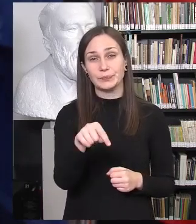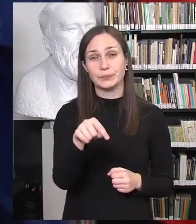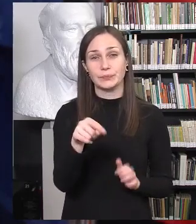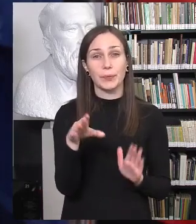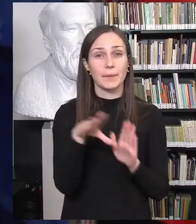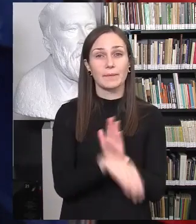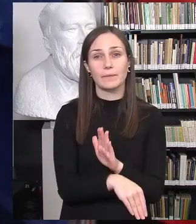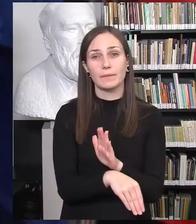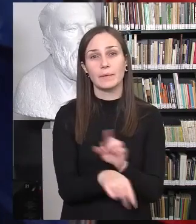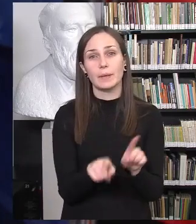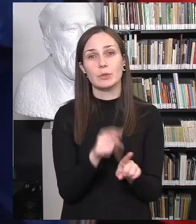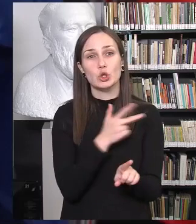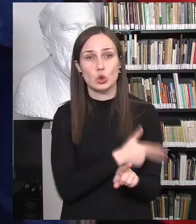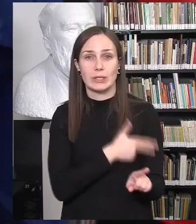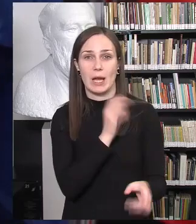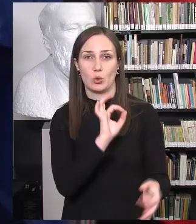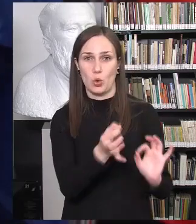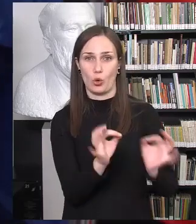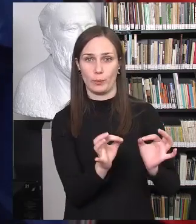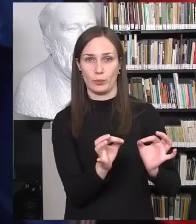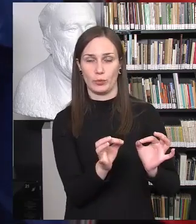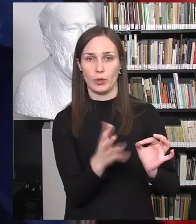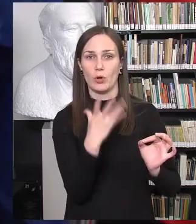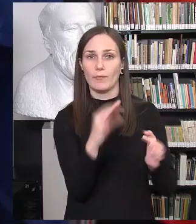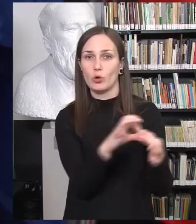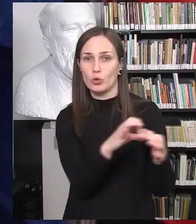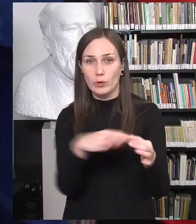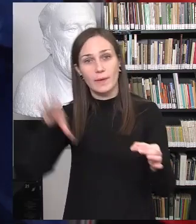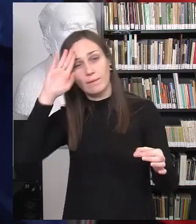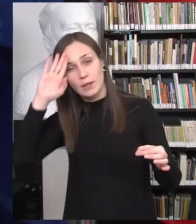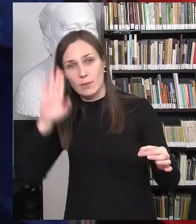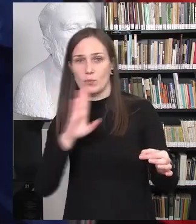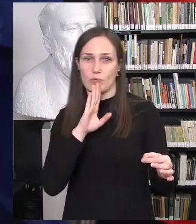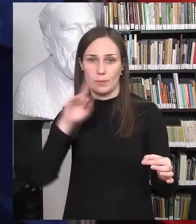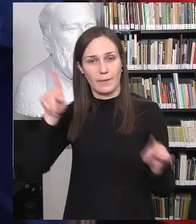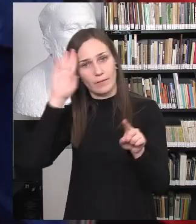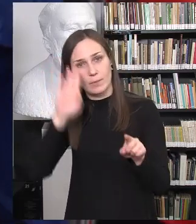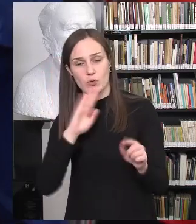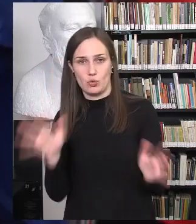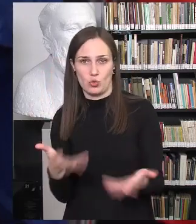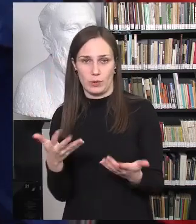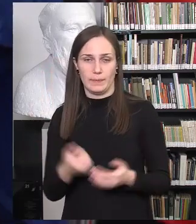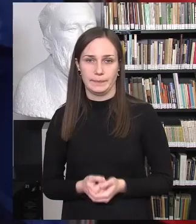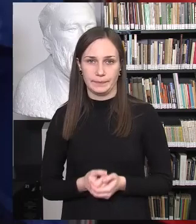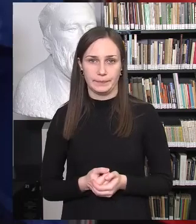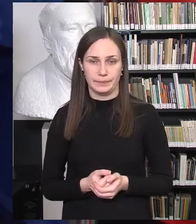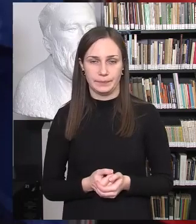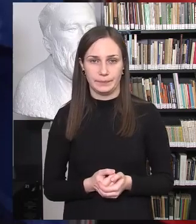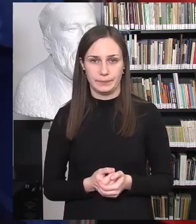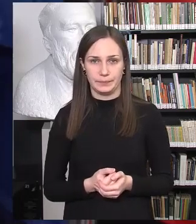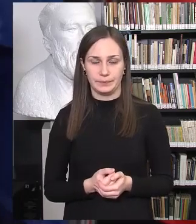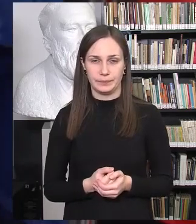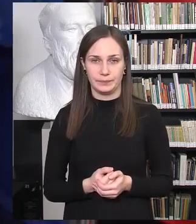tokių socialinių normų, kurios yra susijęs su leitimi ir leitiškumu. Ir kurios, na,